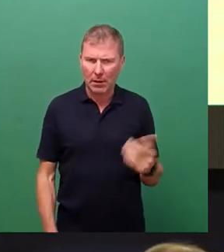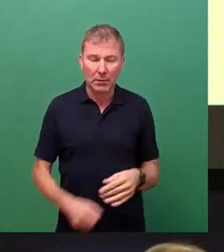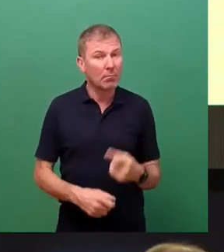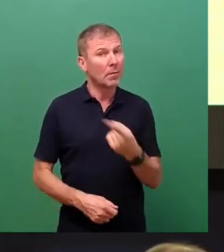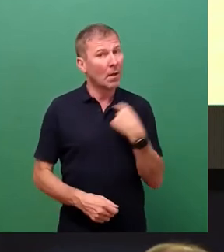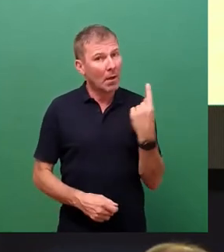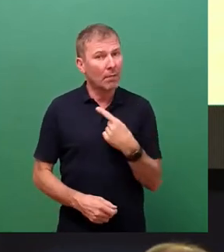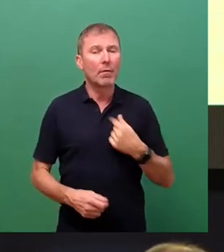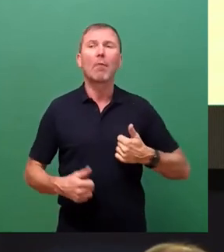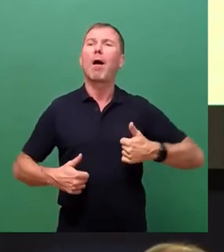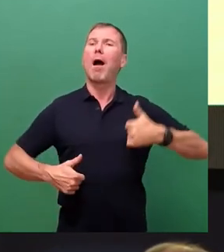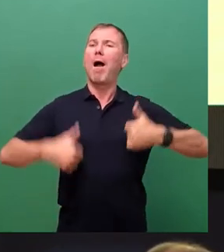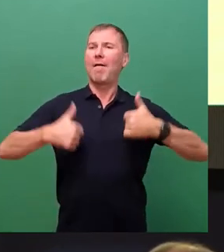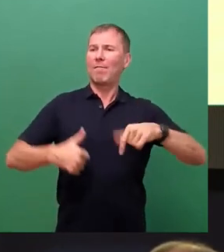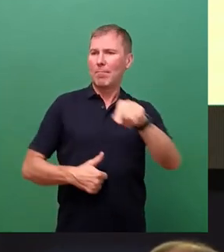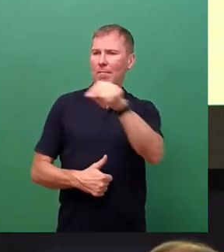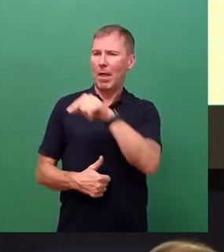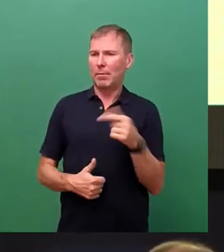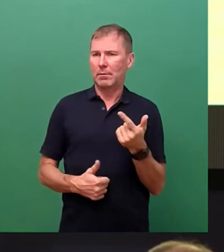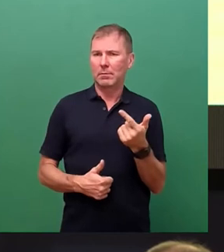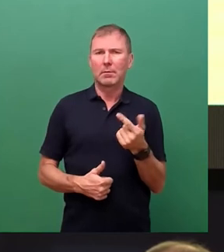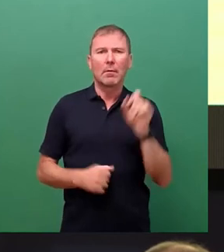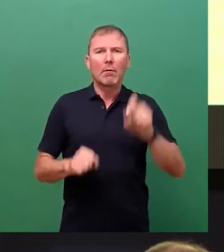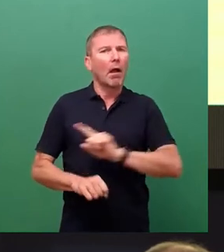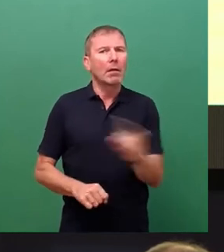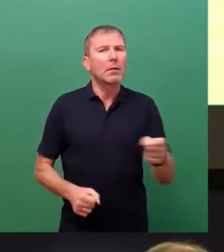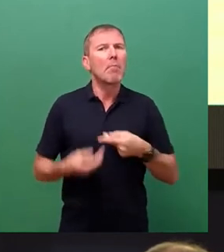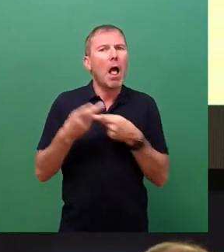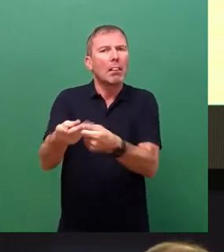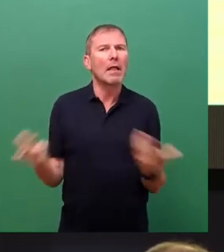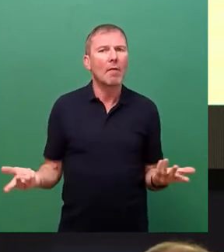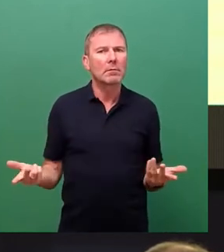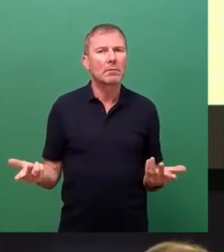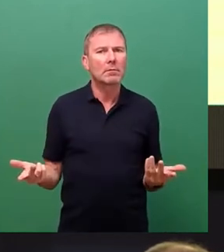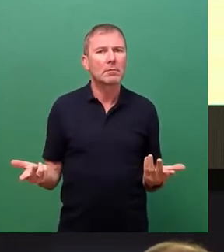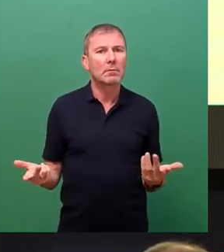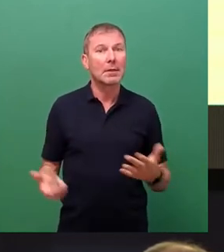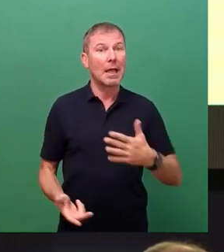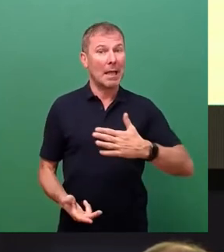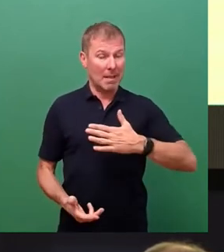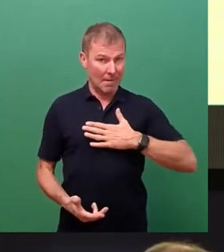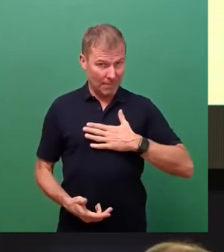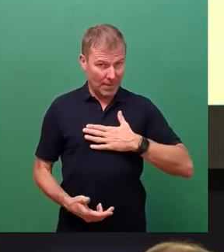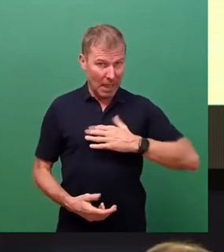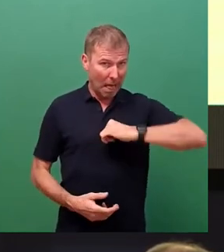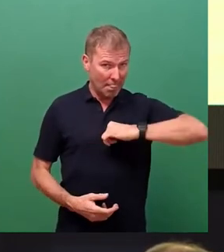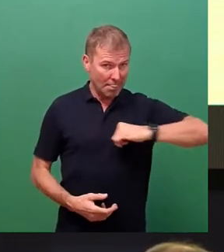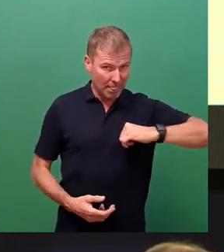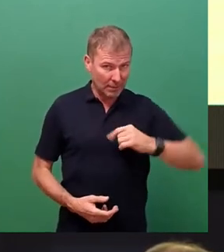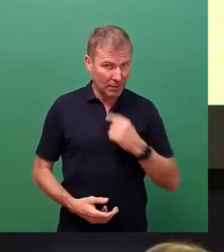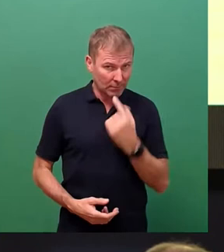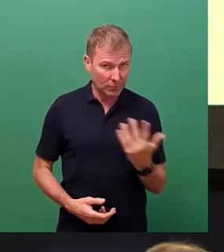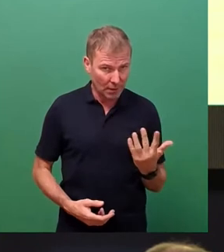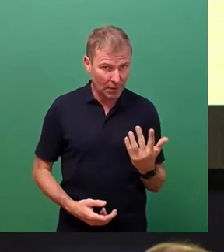Wettbewerber, die nicht mehr lieferfähig sind. Und wir von der Linken sagen, das ist die